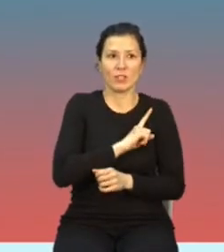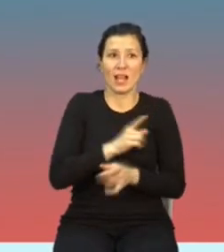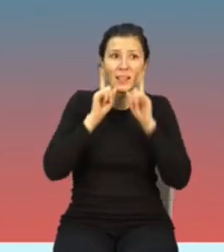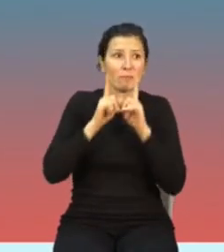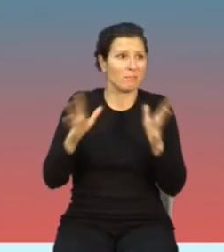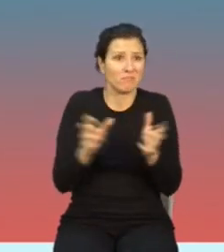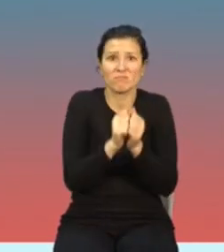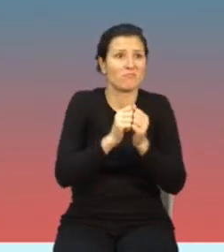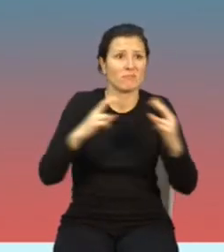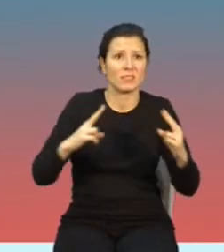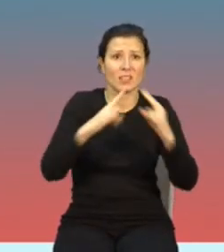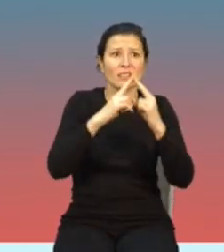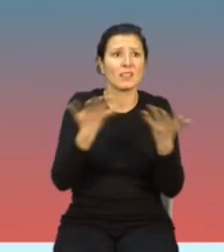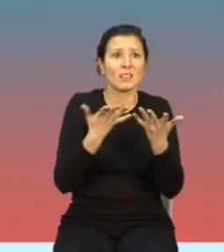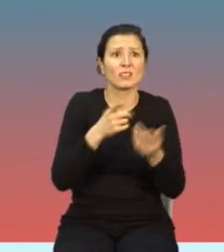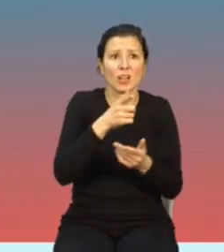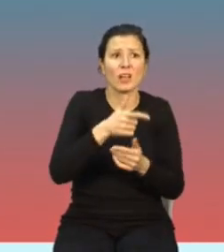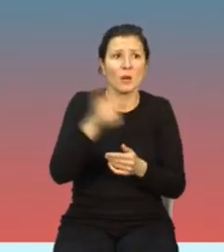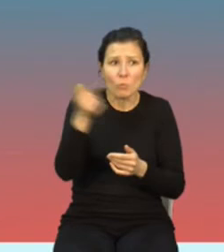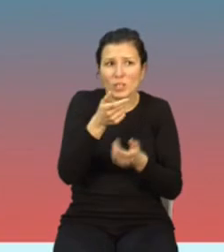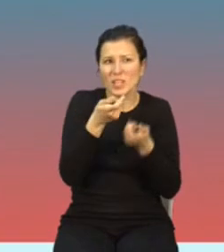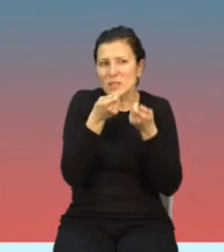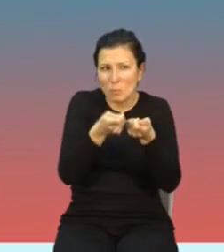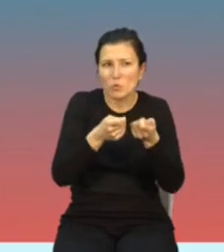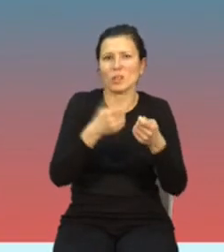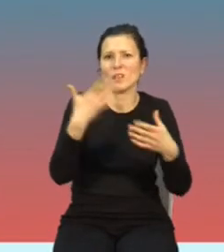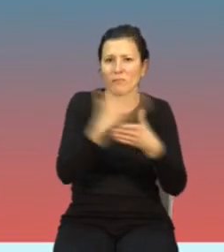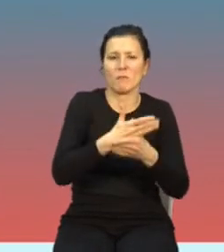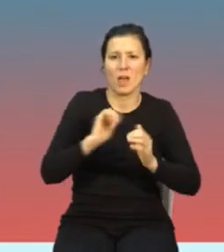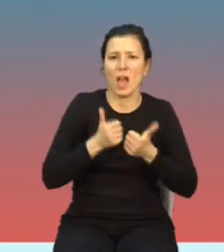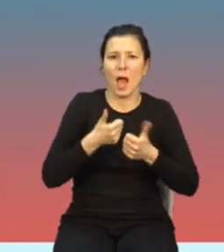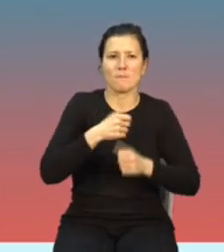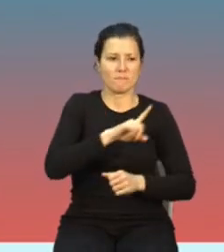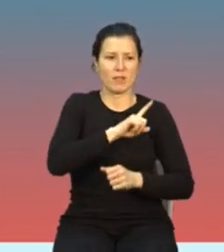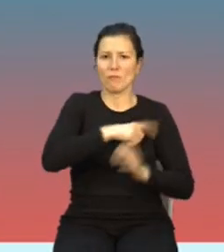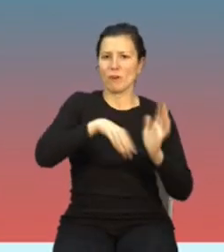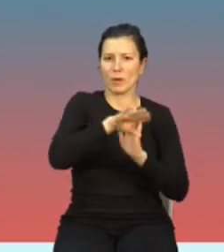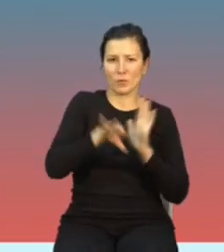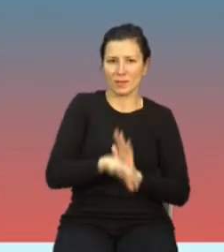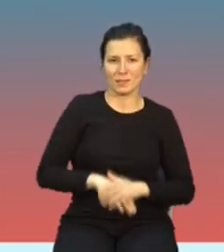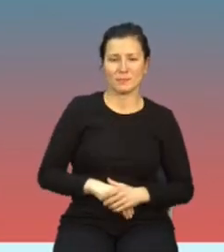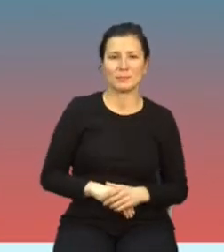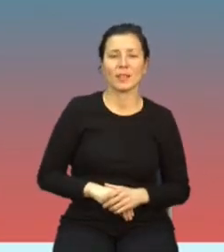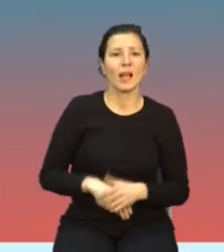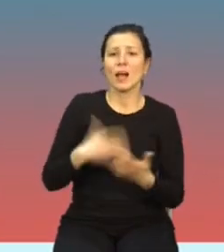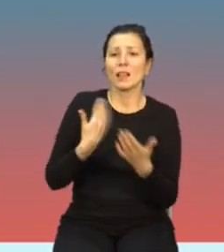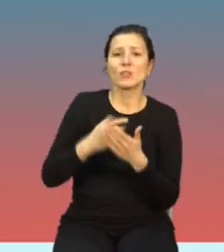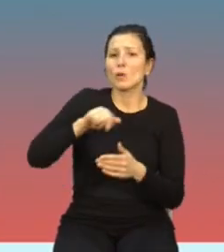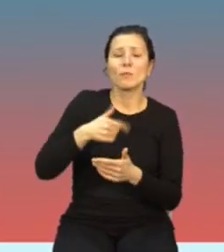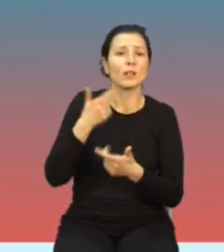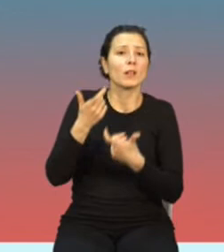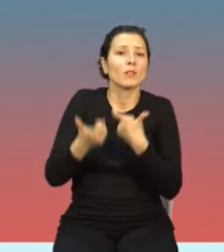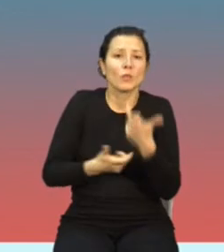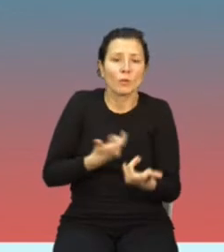musielibyśmy wyegzekłować takie działanie. Ale dlaczego tak postanowiliśmy? Nie dlatego, że były jakieś